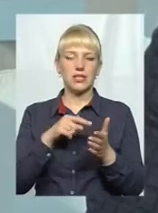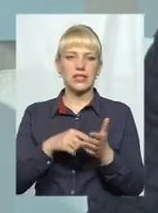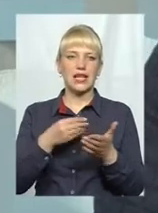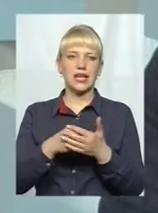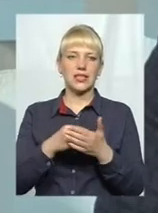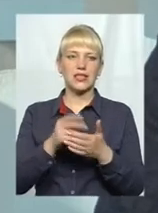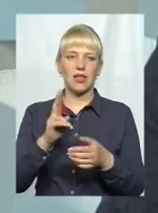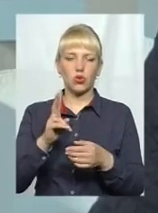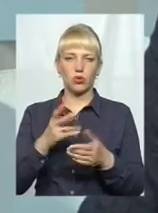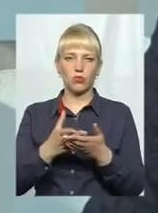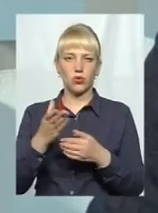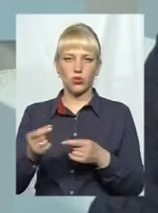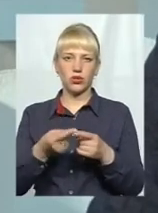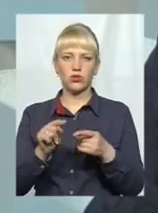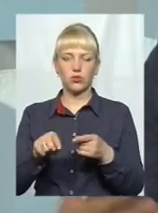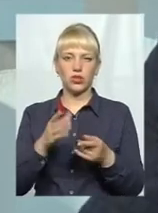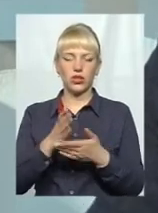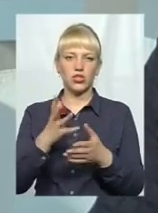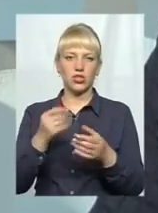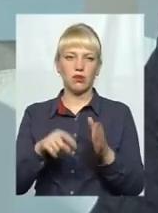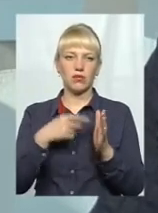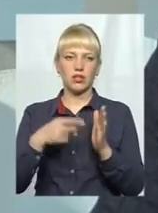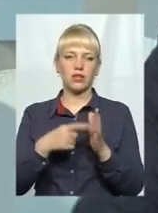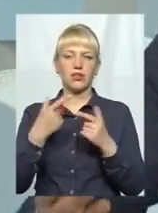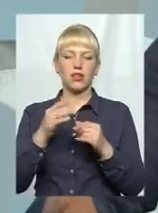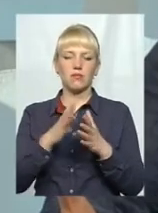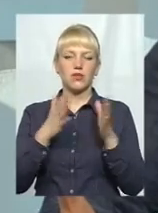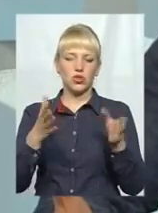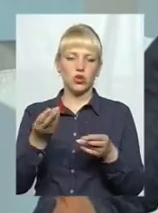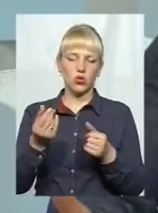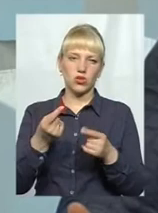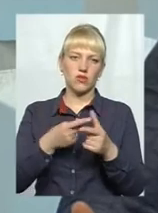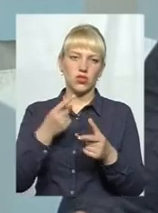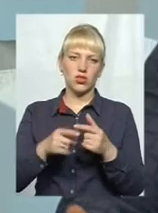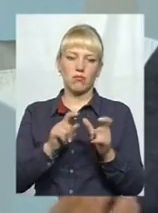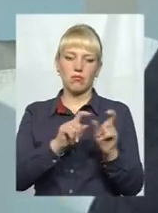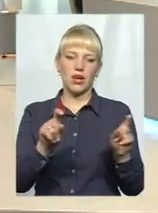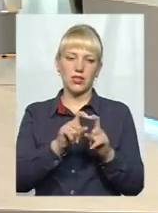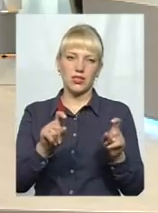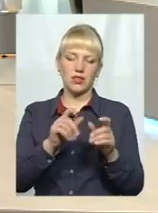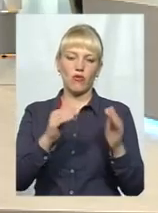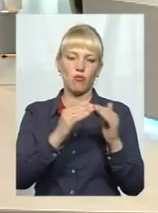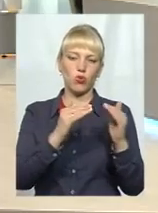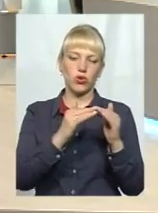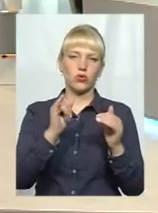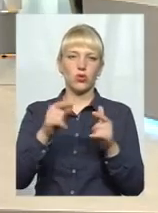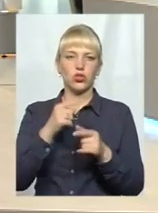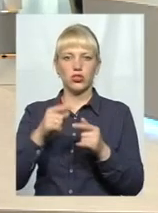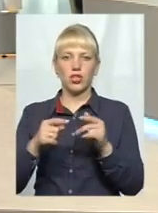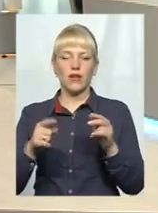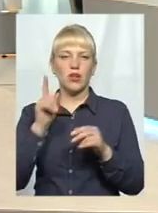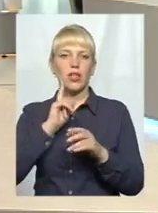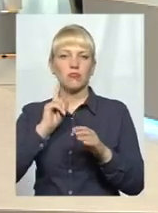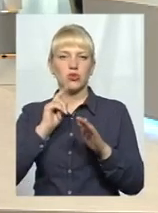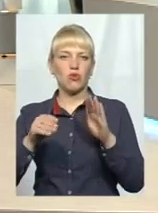Саме, безпосередньо. Тобто, тут ще питання, де буде більше коштів, якщо магазинчик в будинку, чи це маф. Тобто,